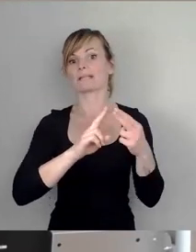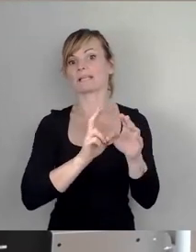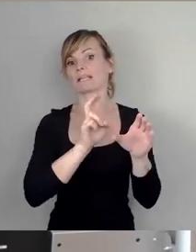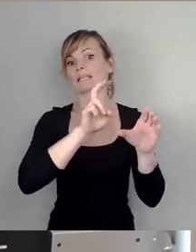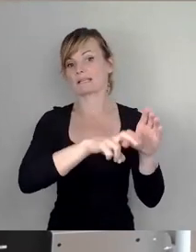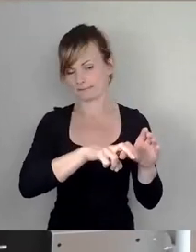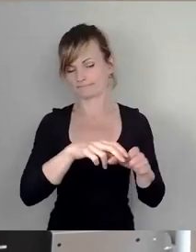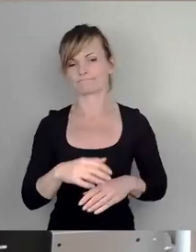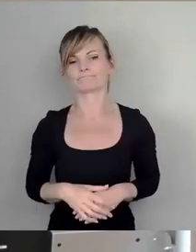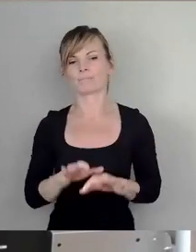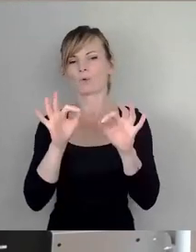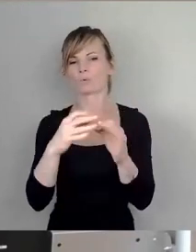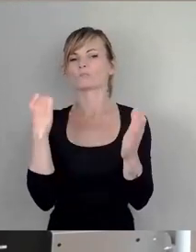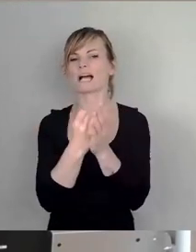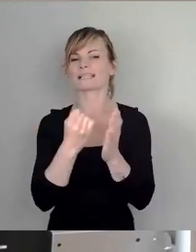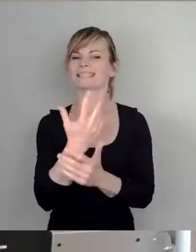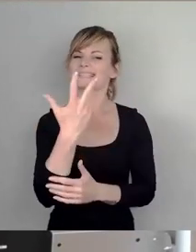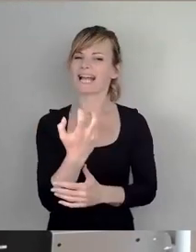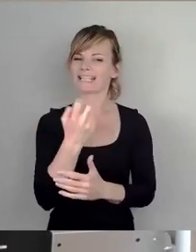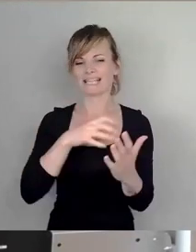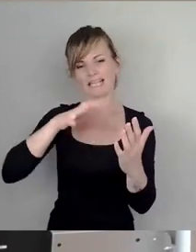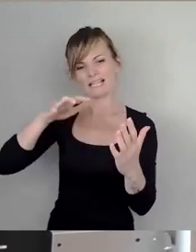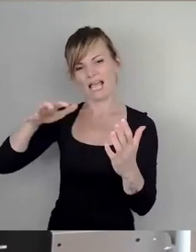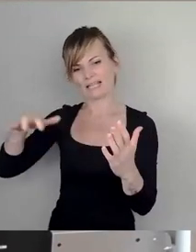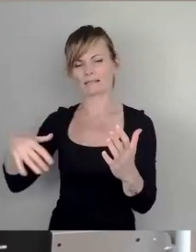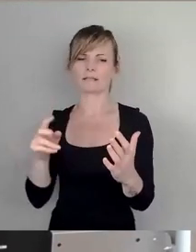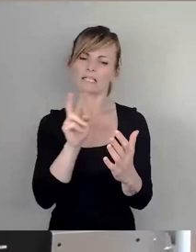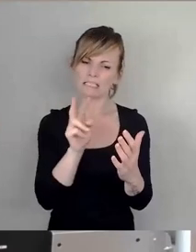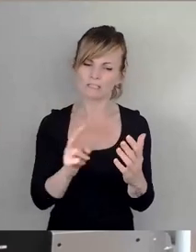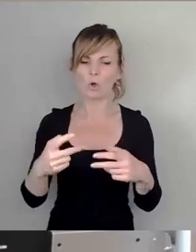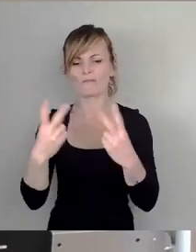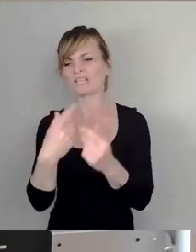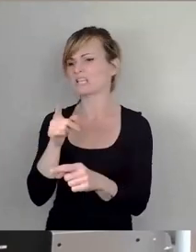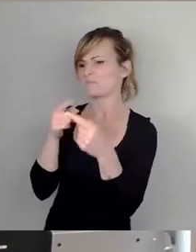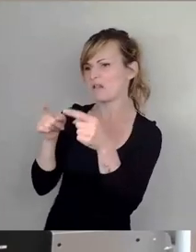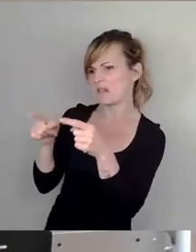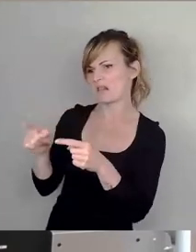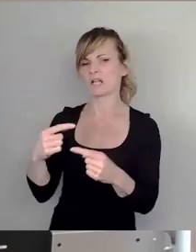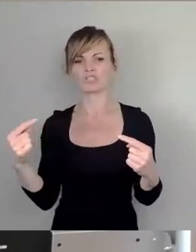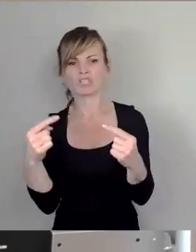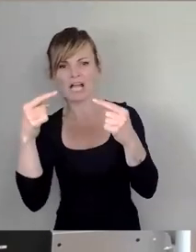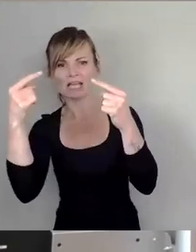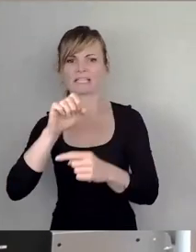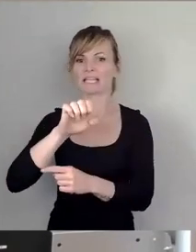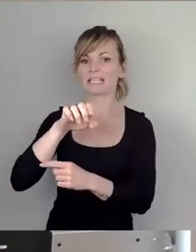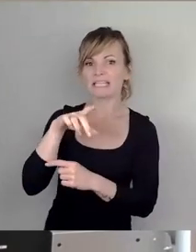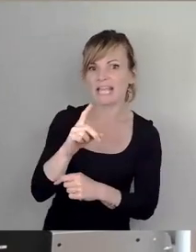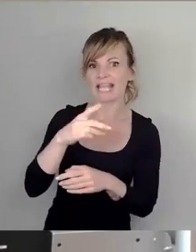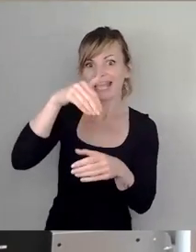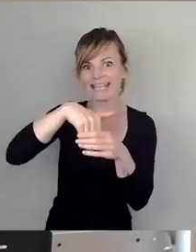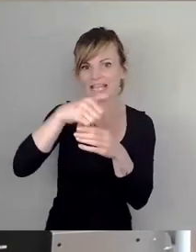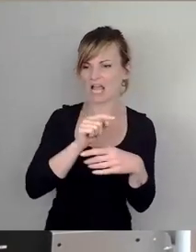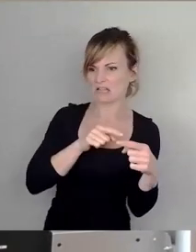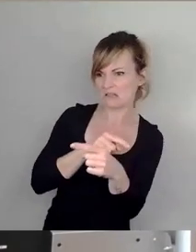-seitigen Gutachten kann man viel über Streitereien, öffentliche Diffamierung und SED-apparatinterne Denunziationen gegen und